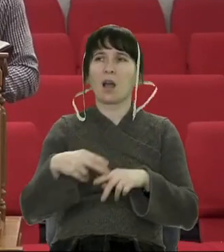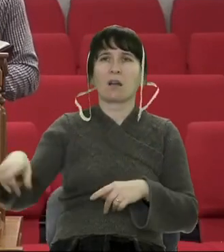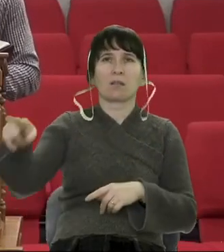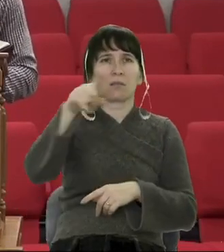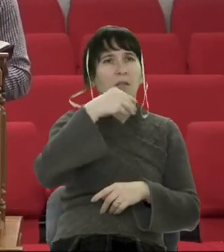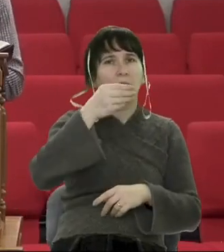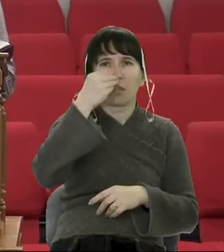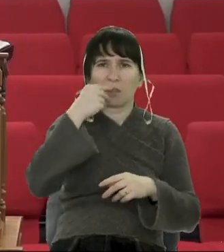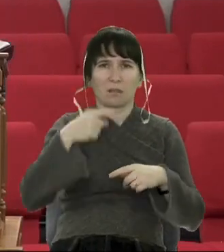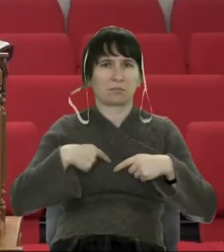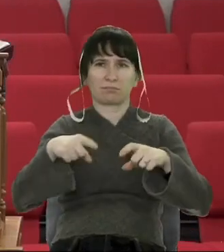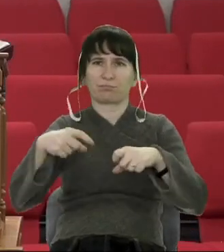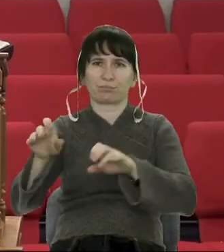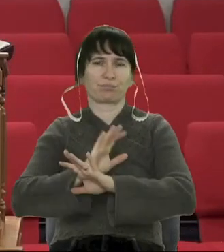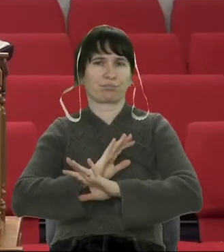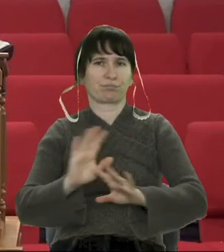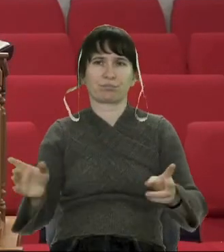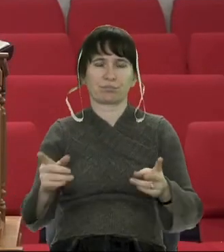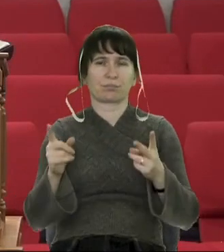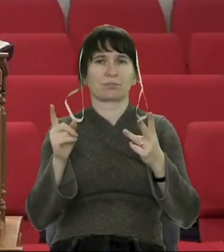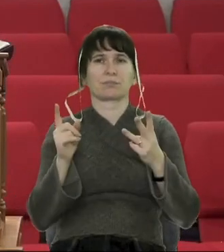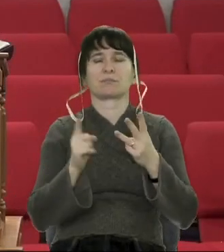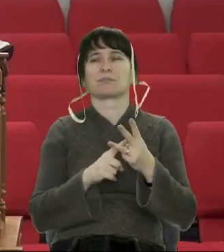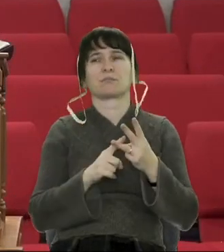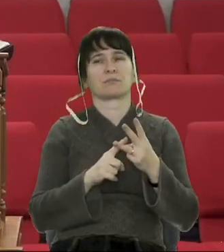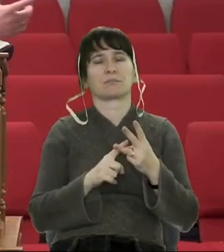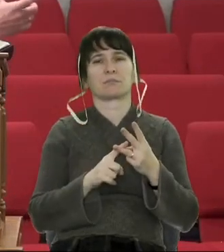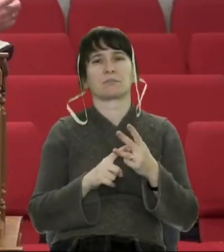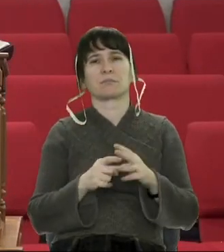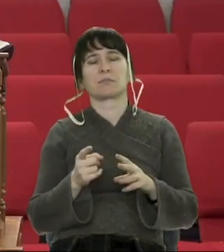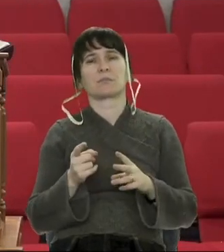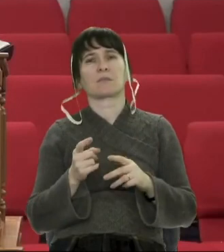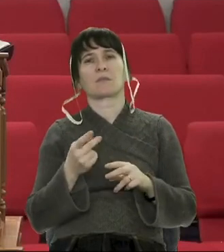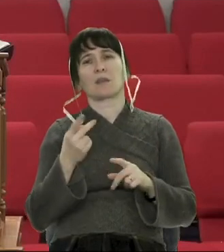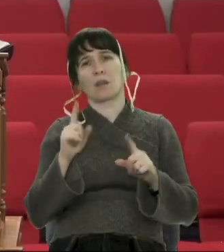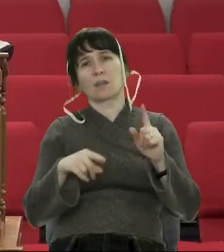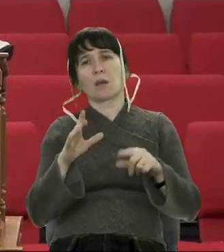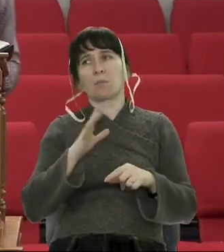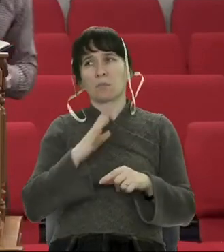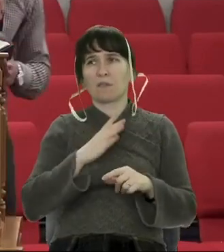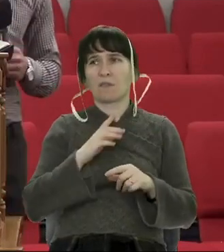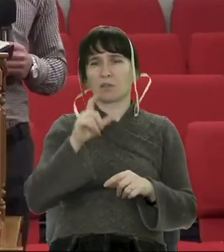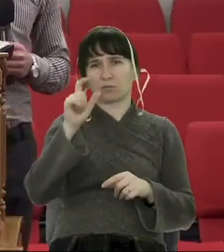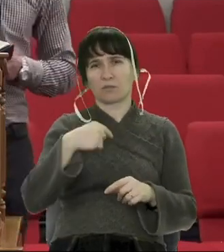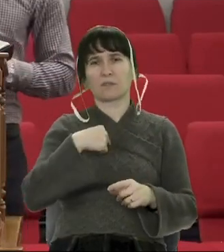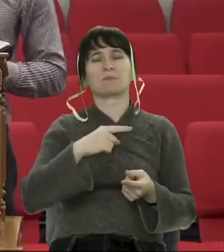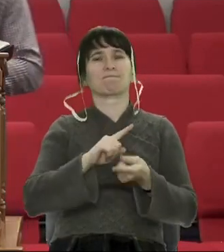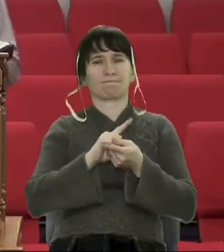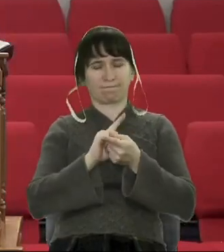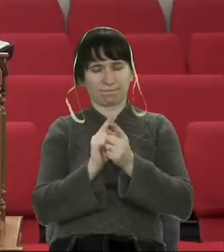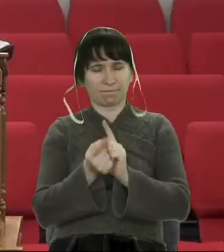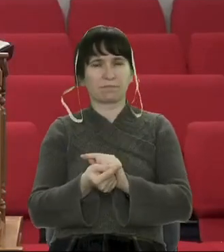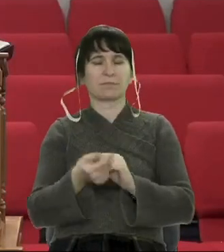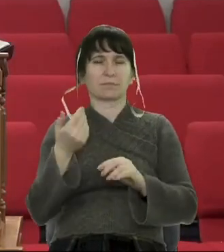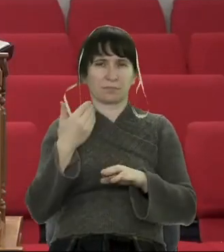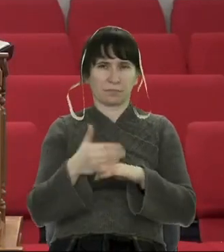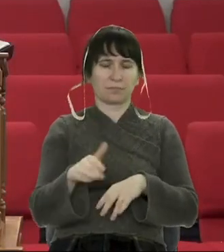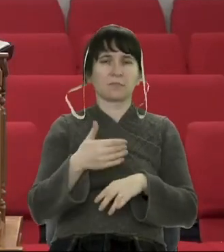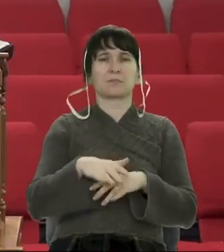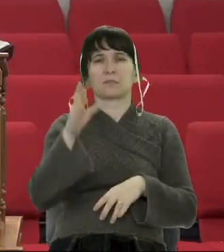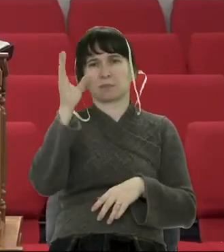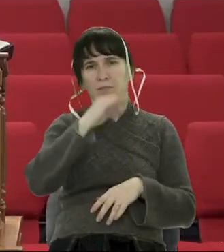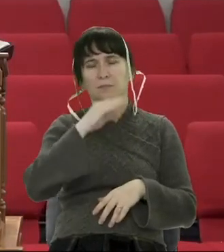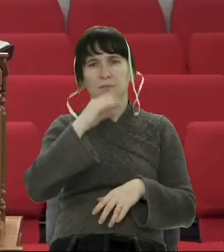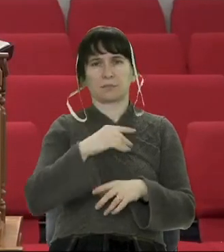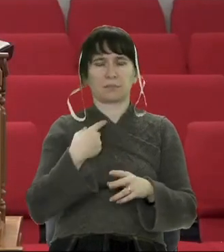інших. Звісно, чому я написав не сильно? Тому що інколи людина може зовсім помінятися, зовсім інші речі чинити,